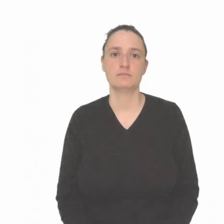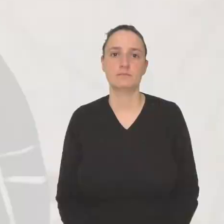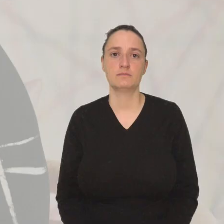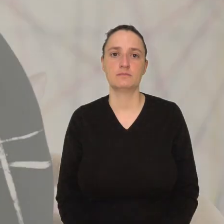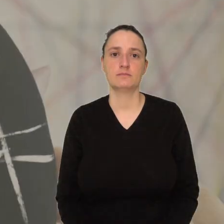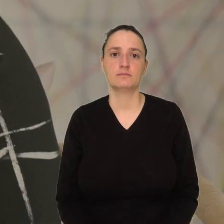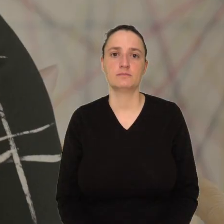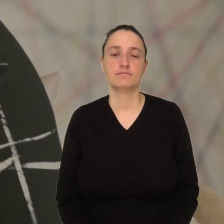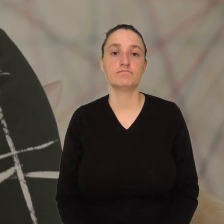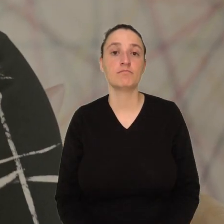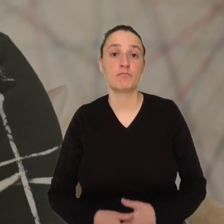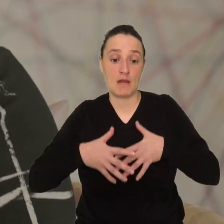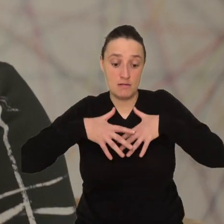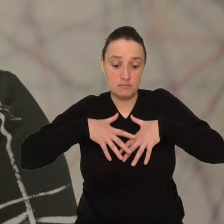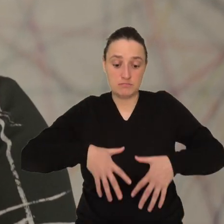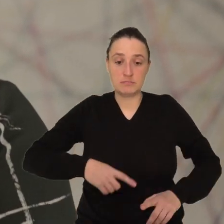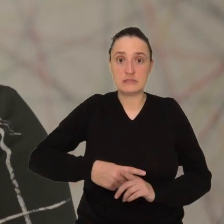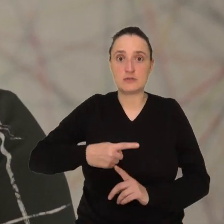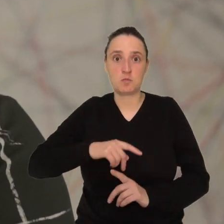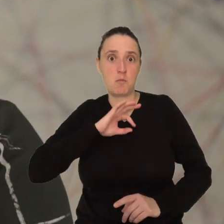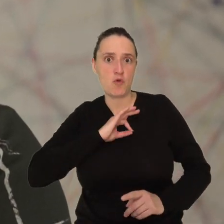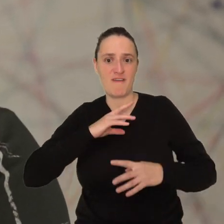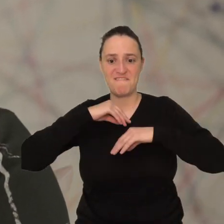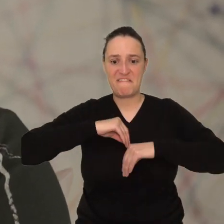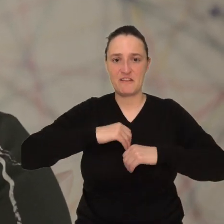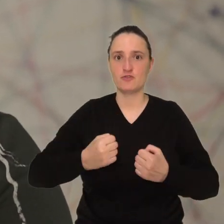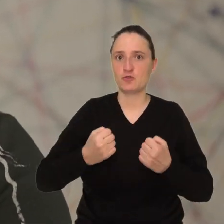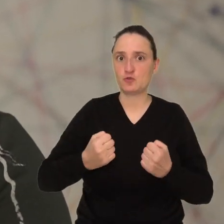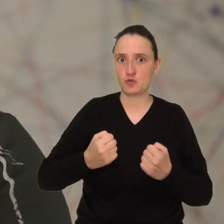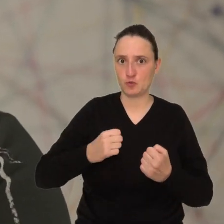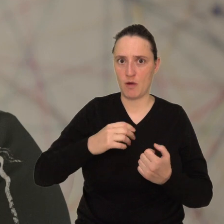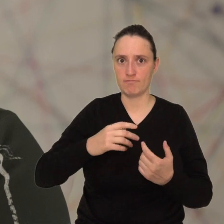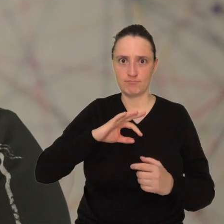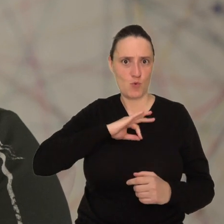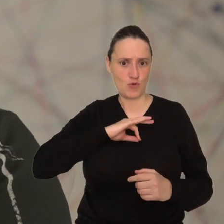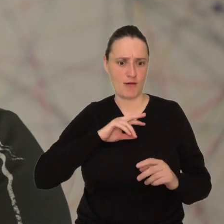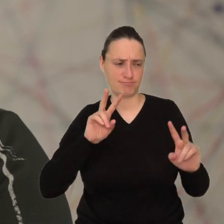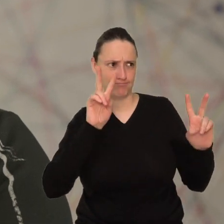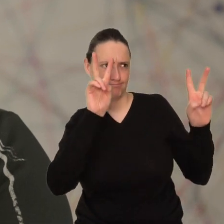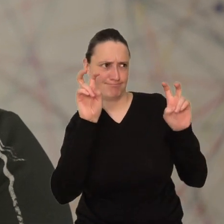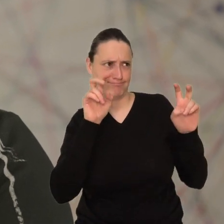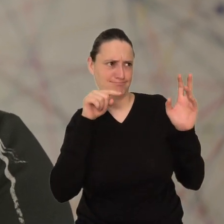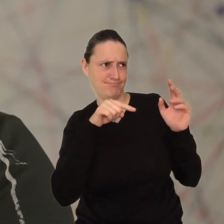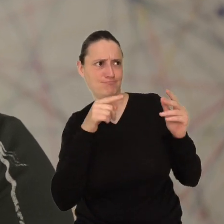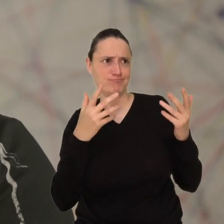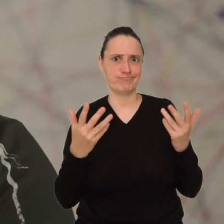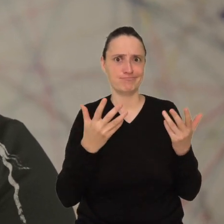Moje zasoby, moja siła wewnętrzna. To brzmi jak początek rozważań nad przygotowaniami